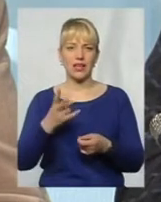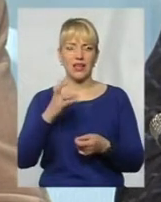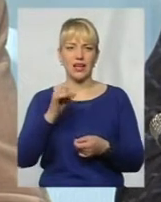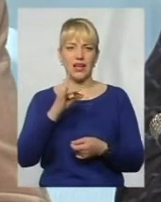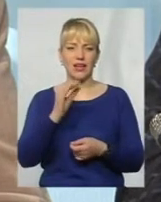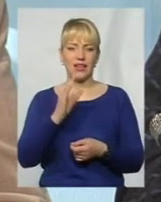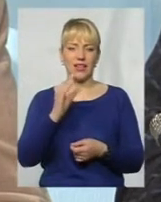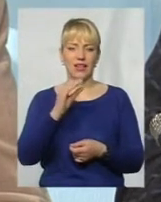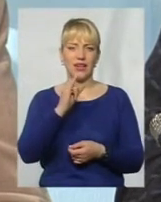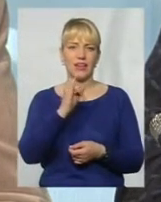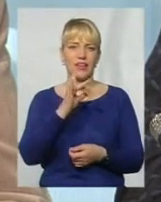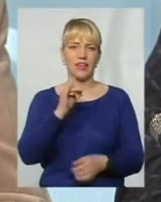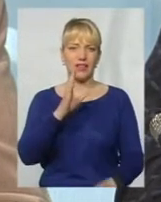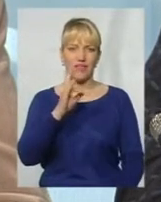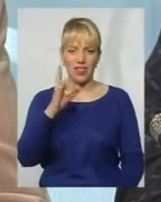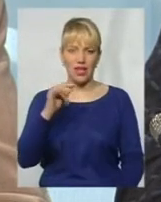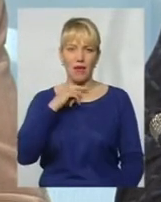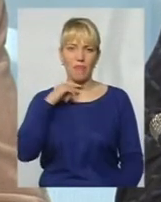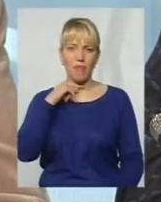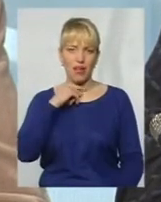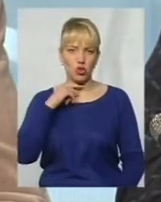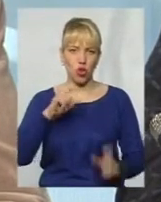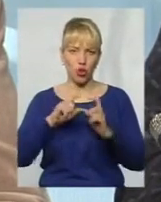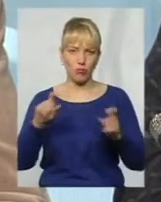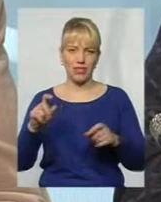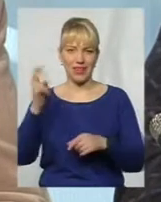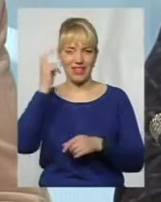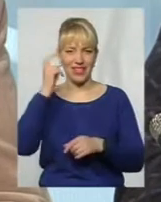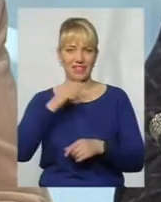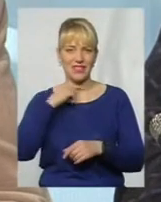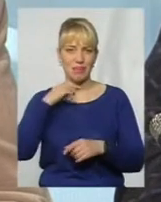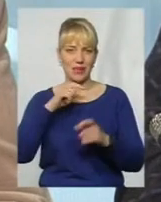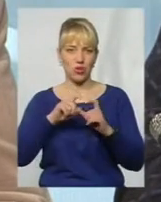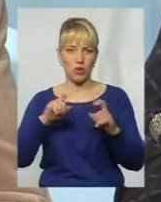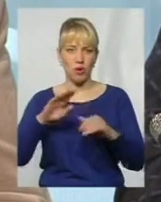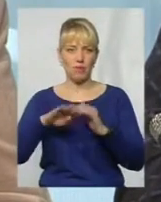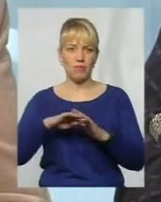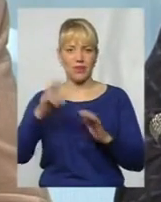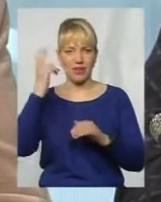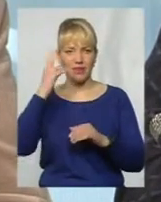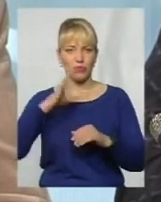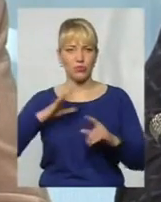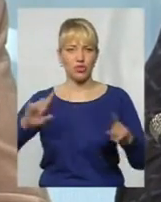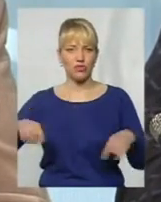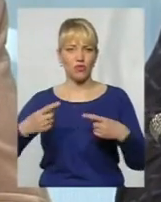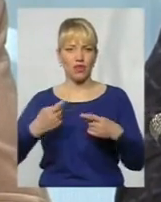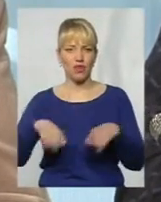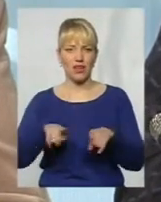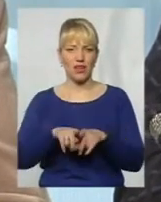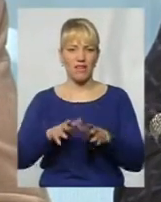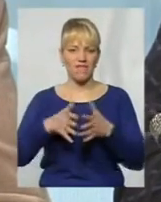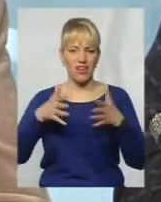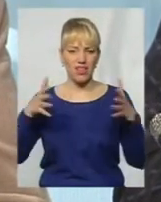Рівенський м'ясокомбінат, Київський два м'ясокомбінати. Під Києвом там було створено така велика влічова обора.